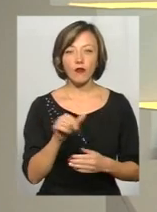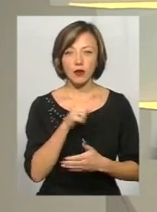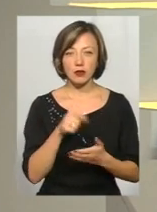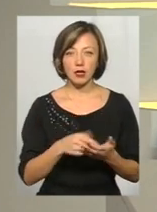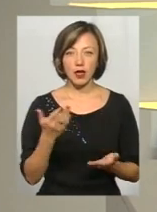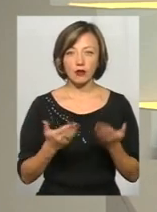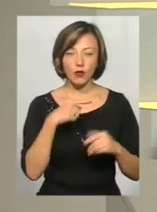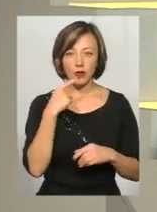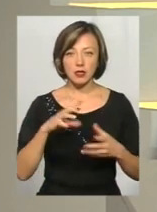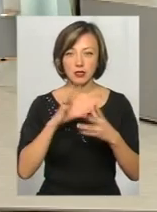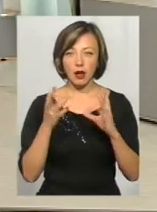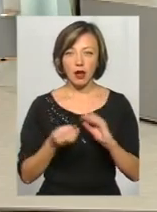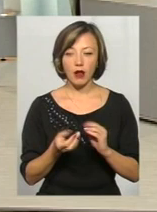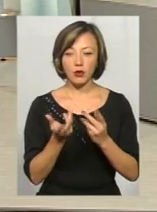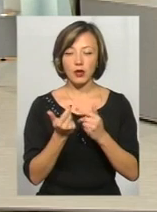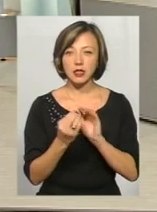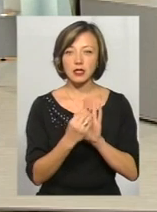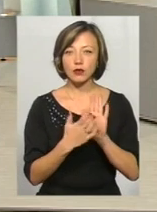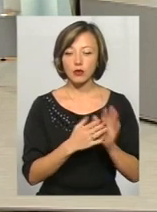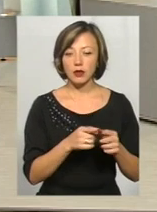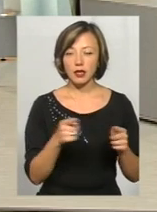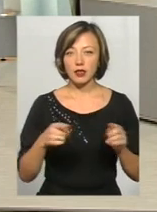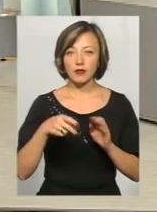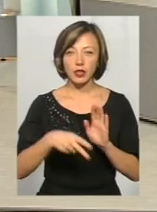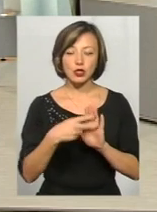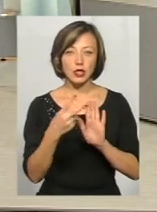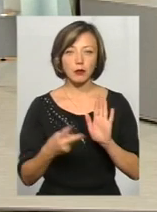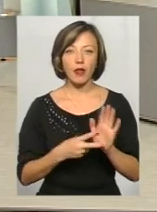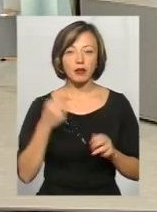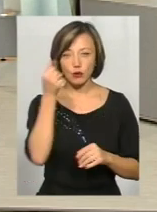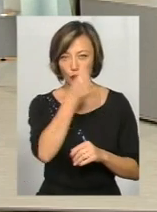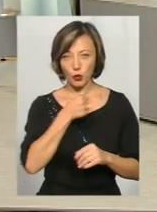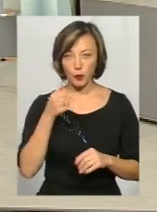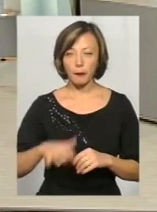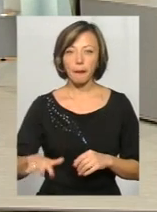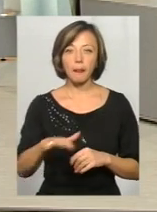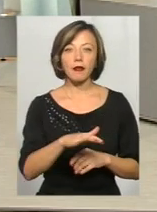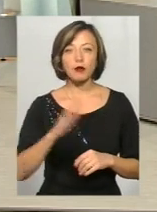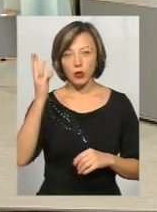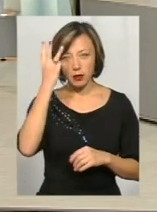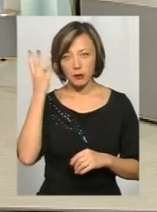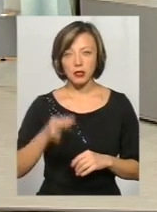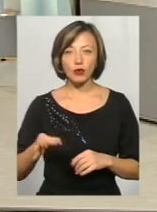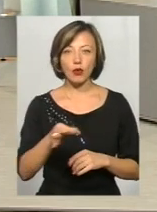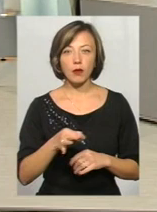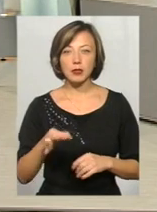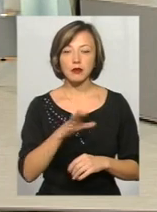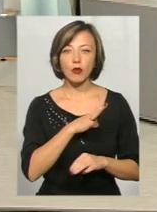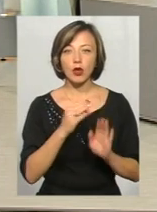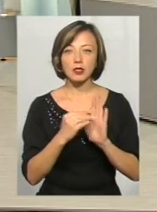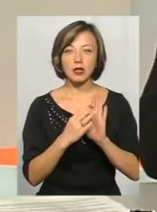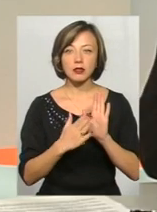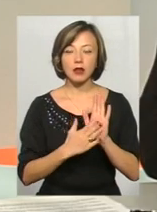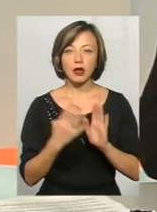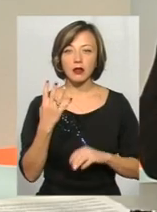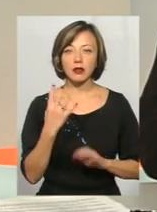загальну кількість зареєстрованих, то протягом 2017 року на території Хмельницької області було зареєстровано